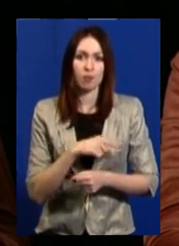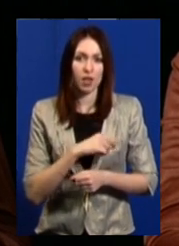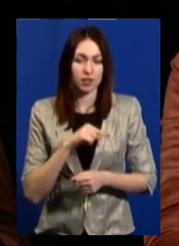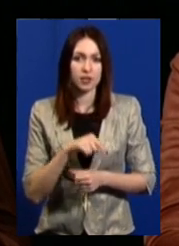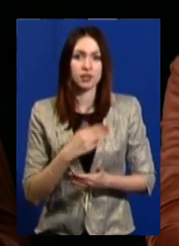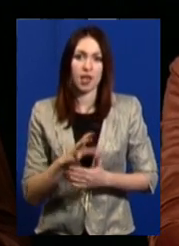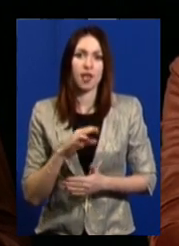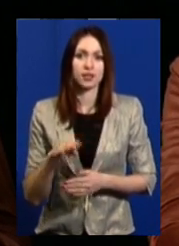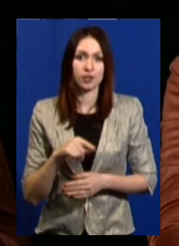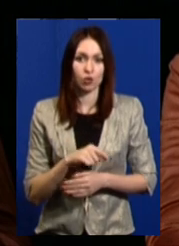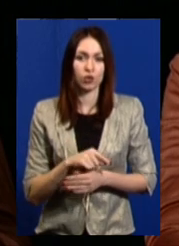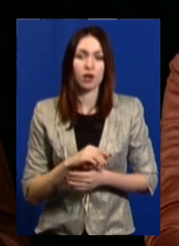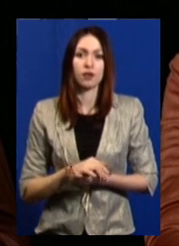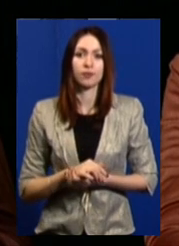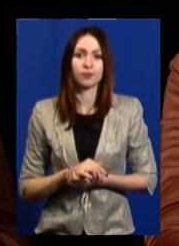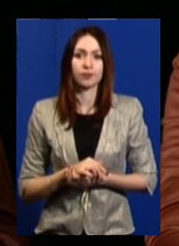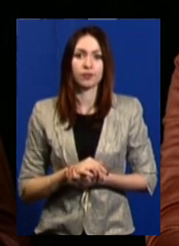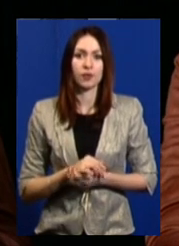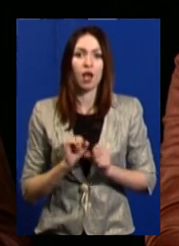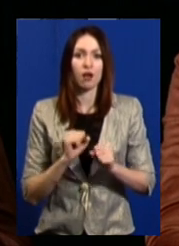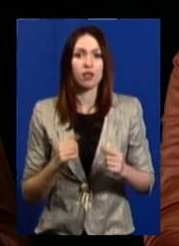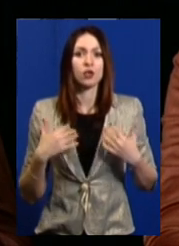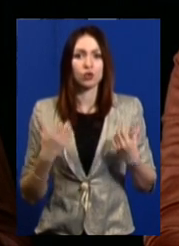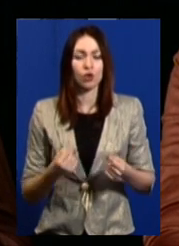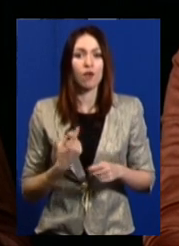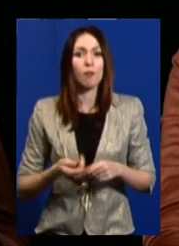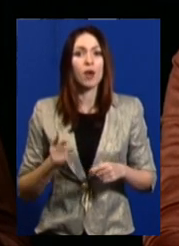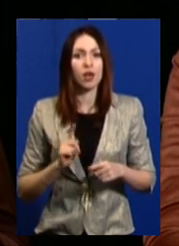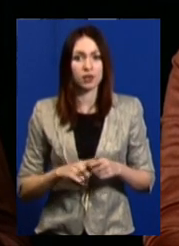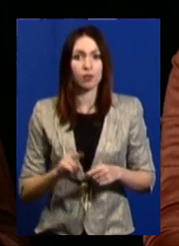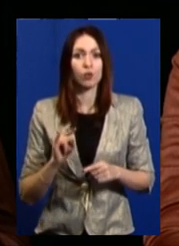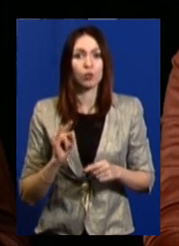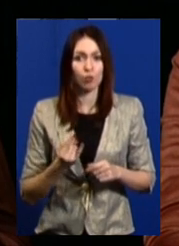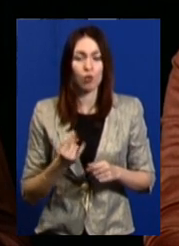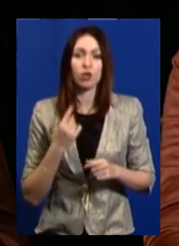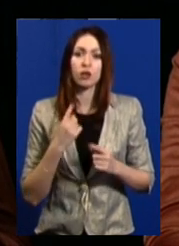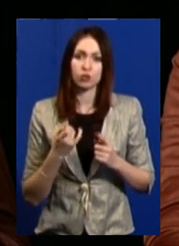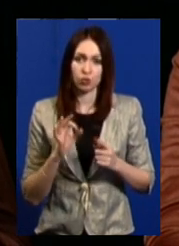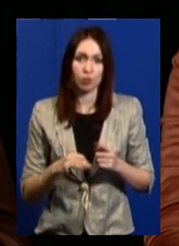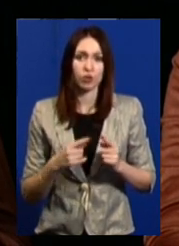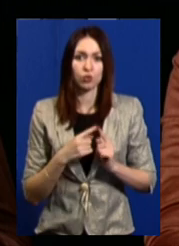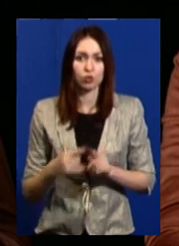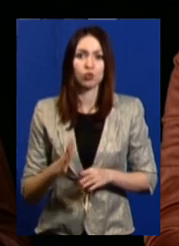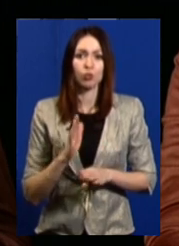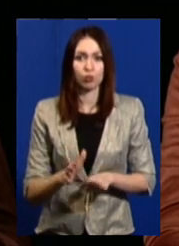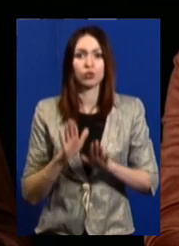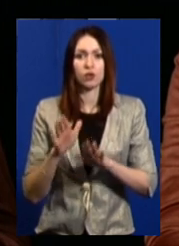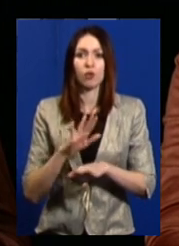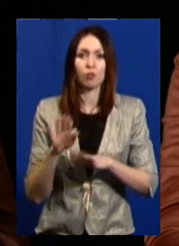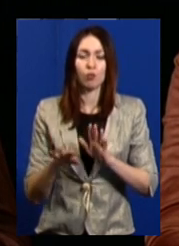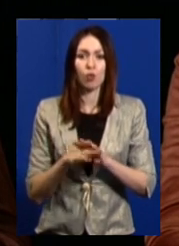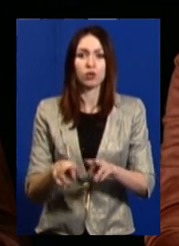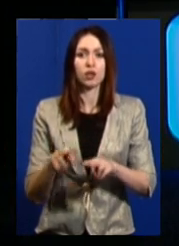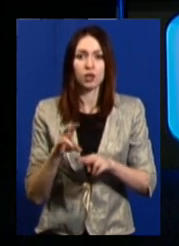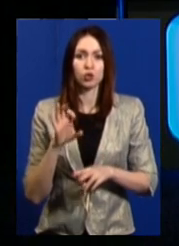стаціонарного закладу охорони здоров'я. Тому дитина однозначно буде перебувати під наглядом